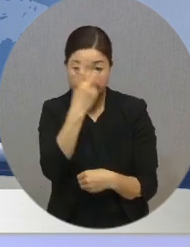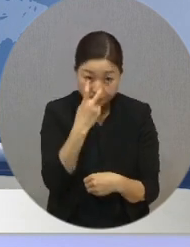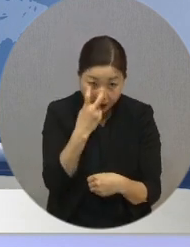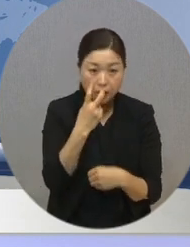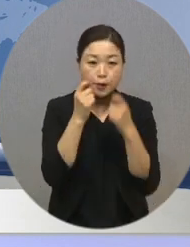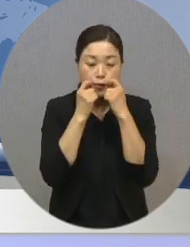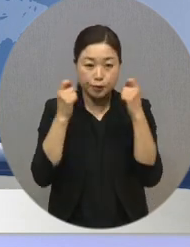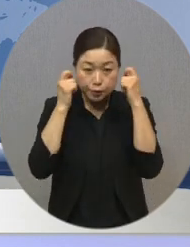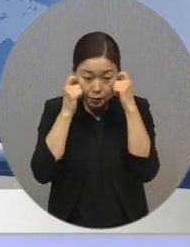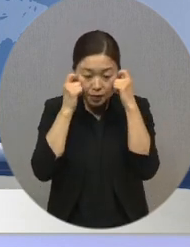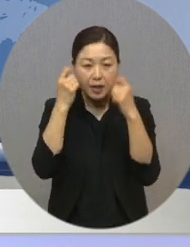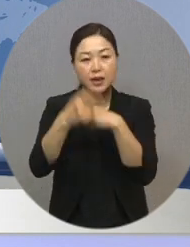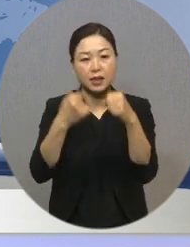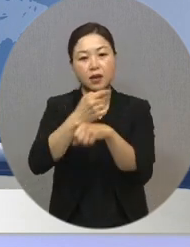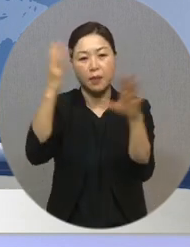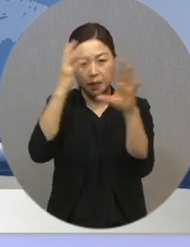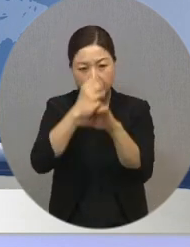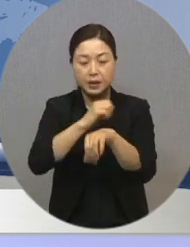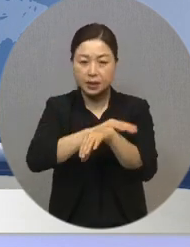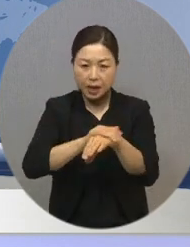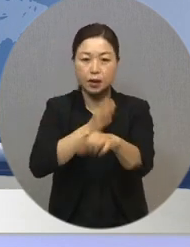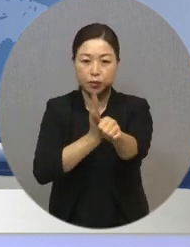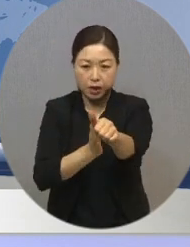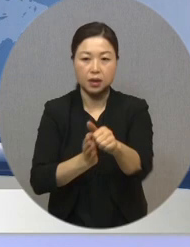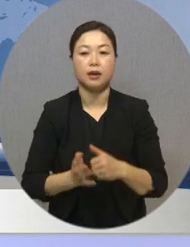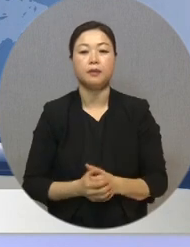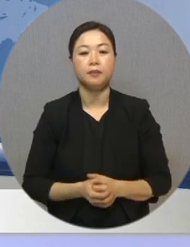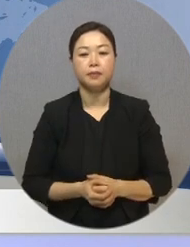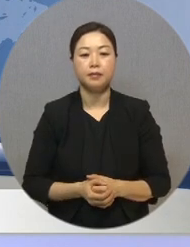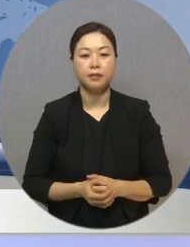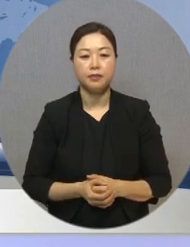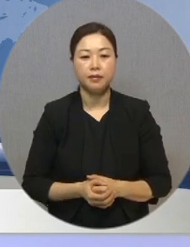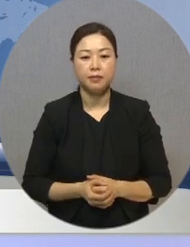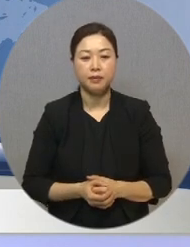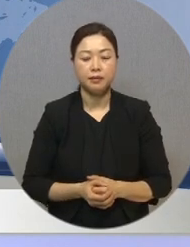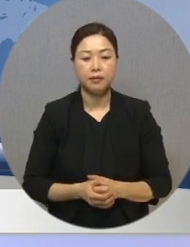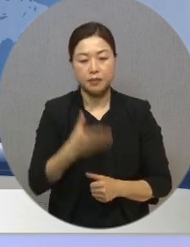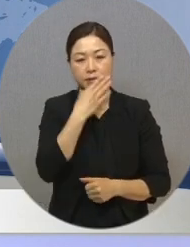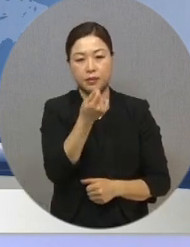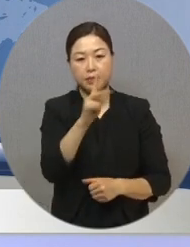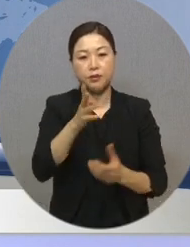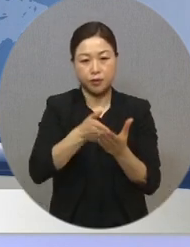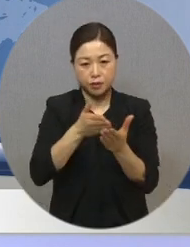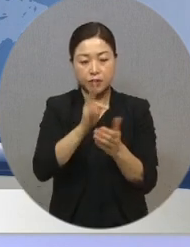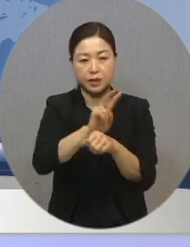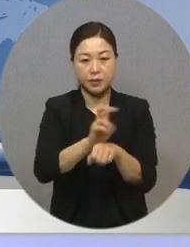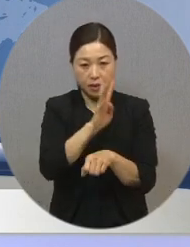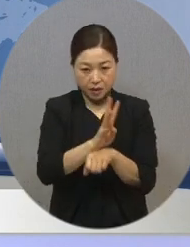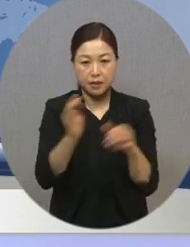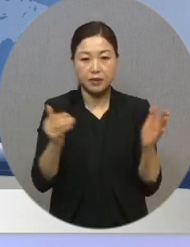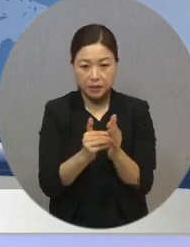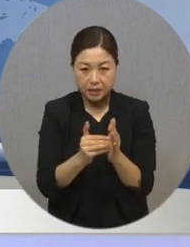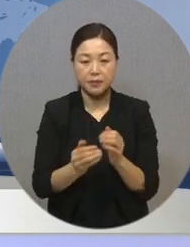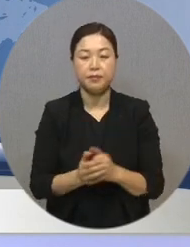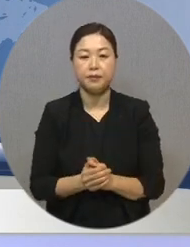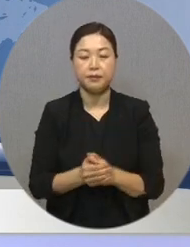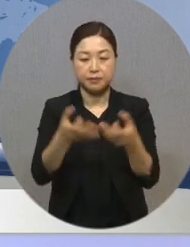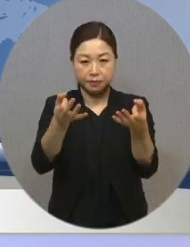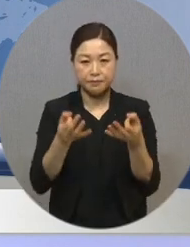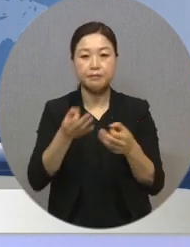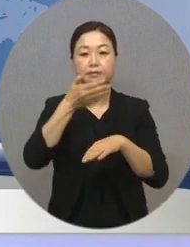웃으며 마무리할 수 있는 올해를 보내셨으면 좋겠습니다. 이상 WBC 복지TV 뉴스 24를 마칩니다.